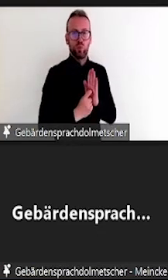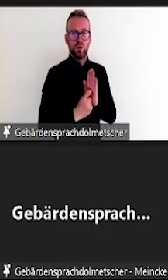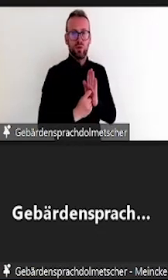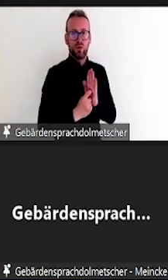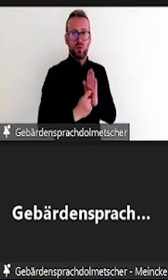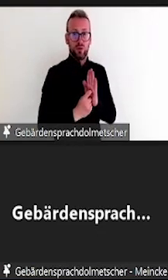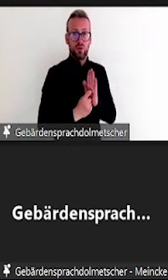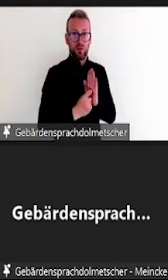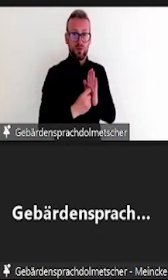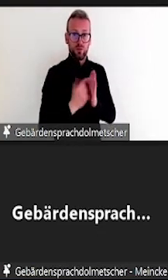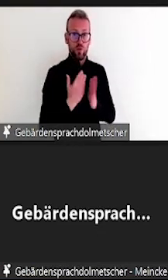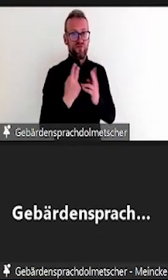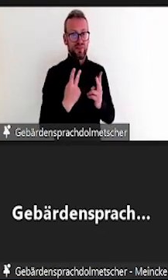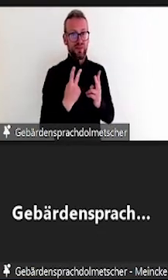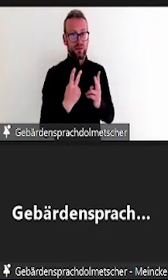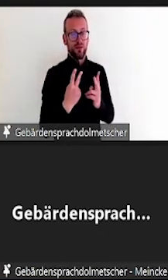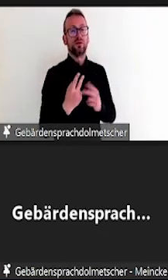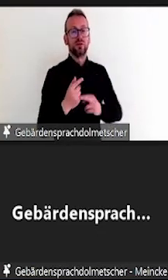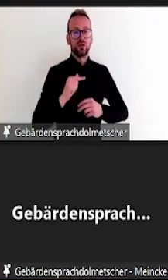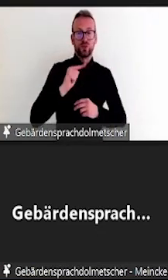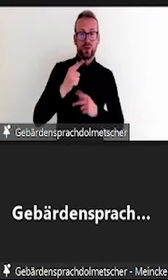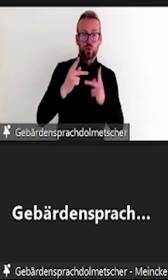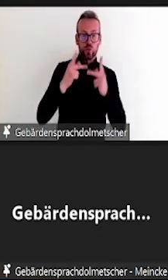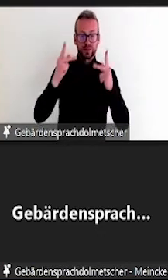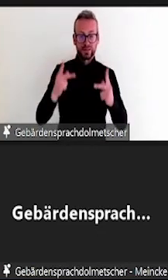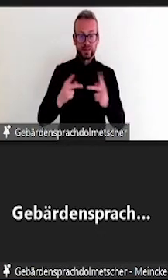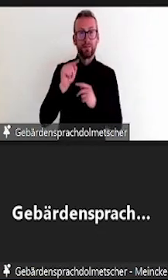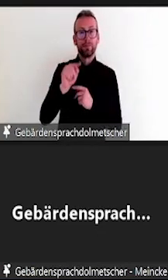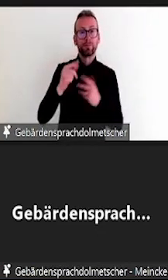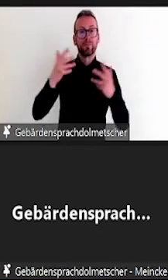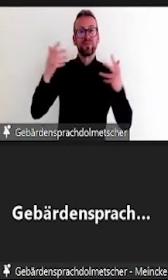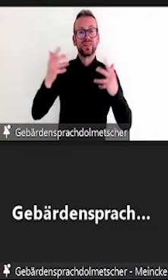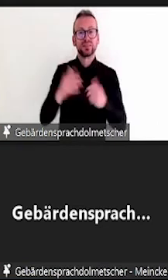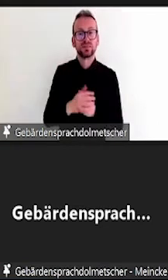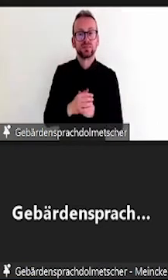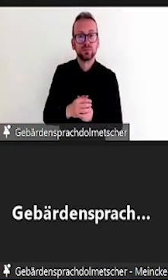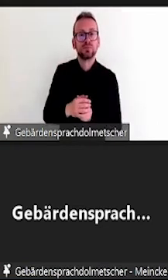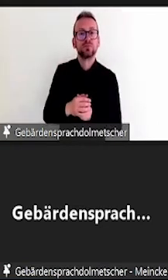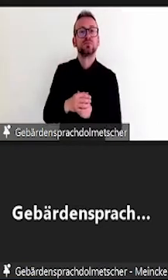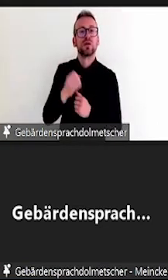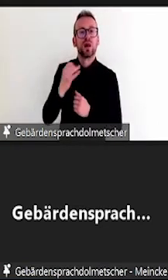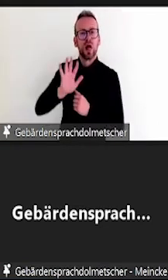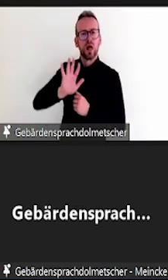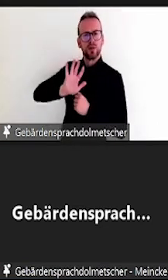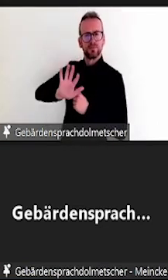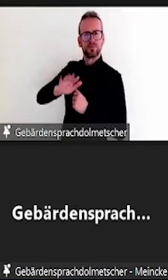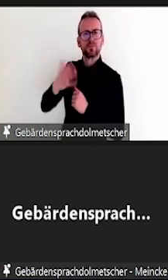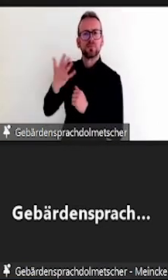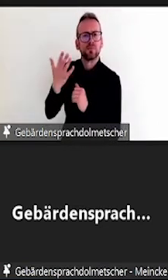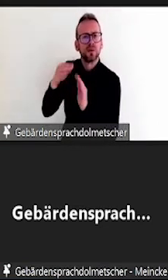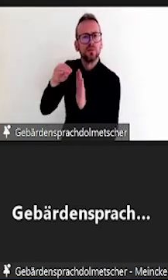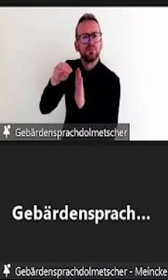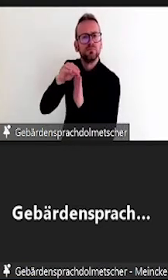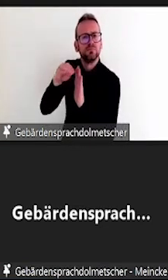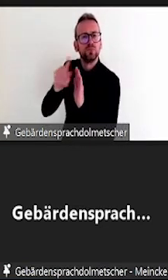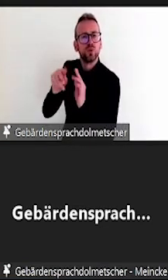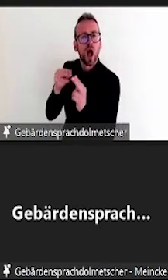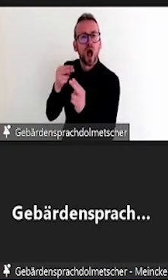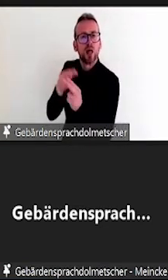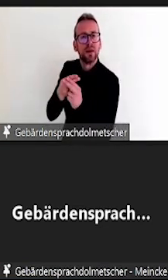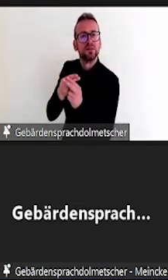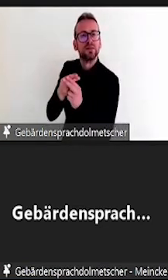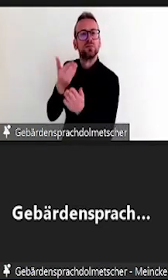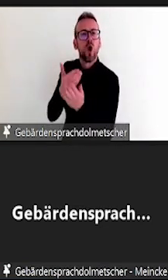bedeutet dann, dass die Prüfungen mehrheitlich unter den ursprünglich vorgesehenen Bedingungen absolviert werden